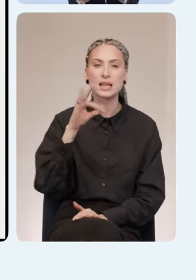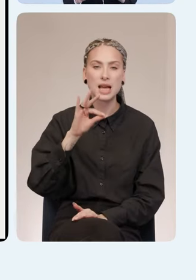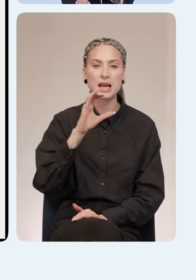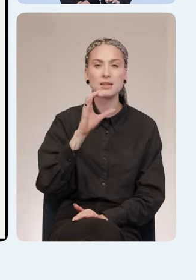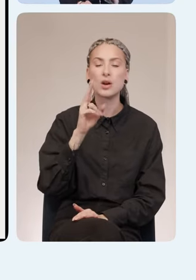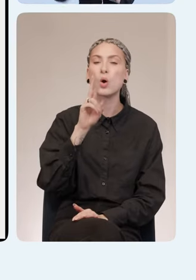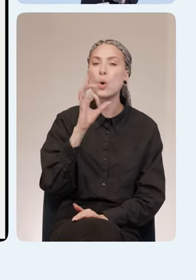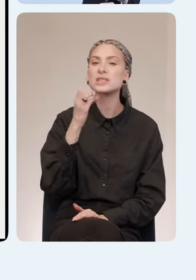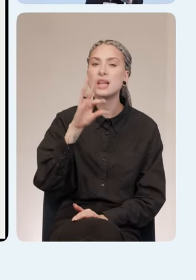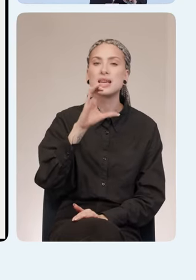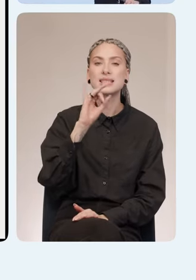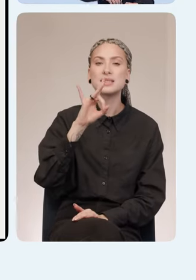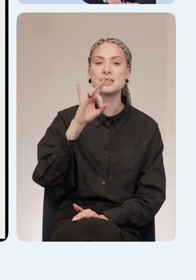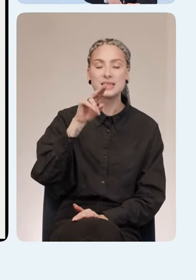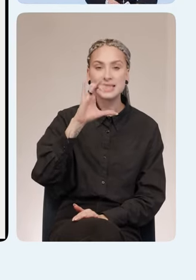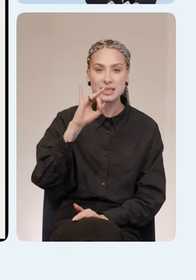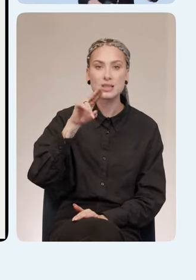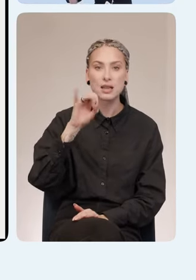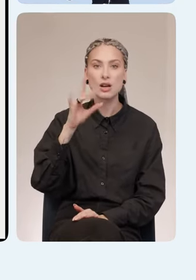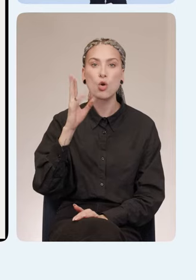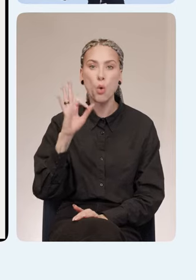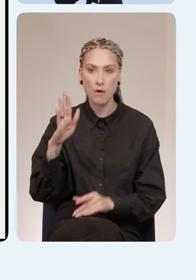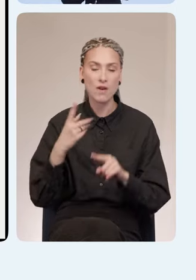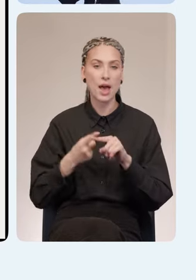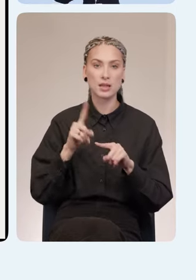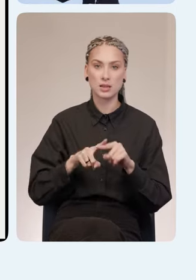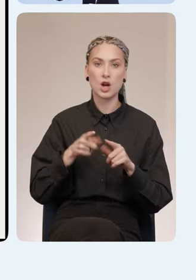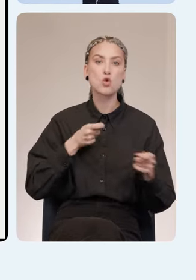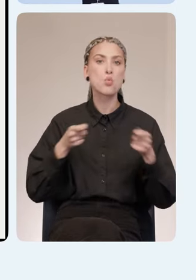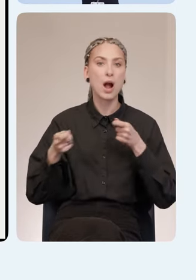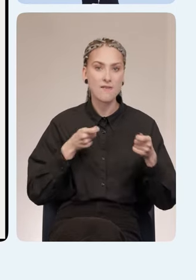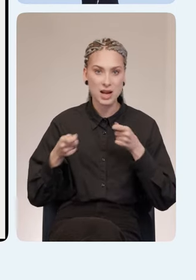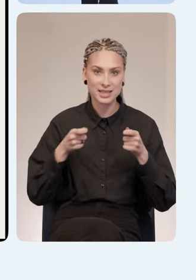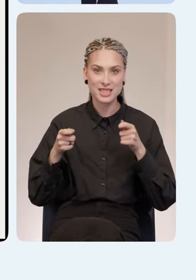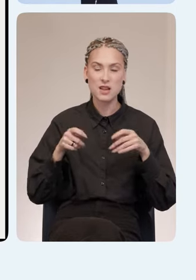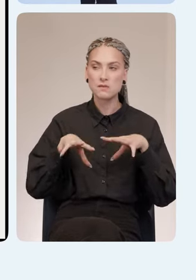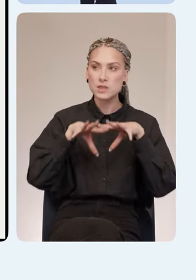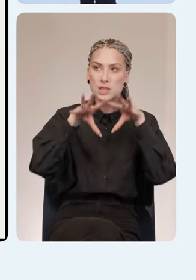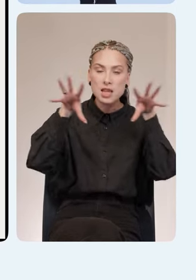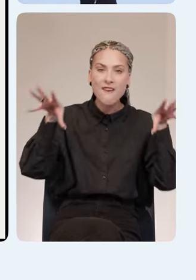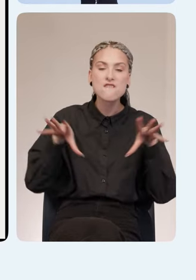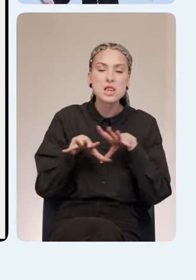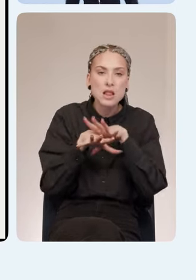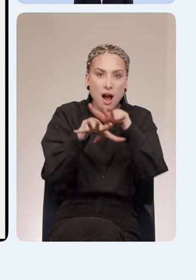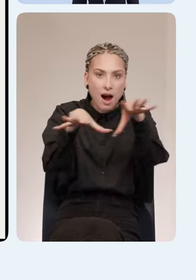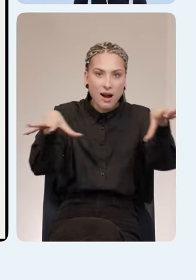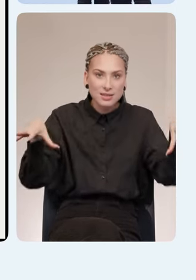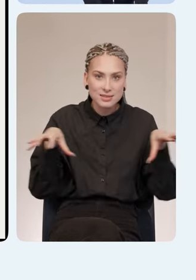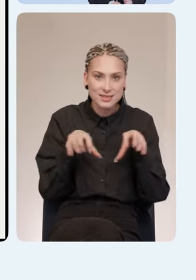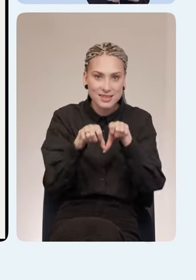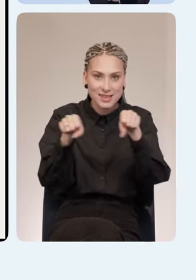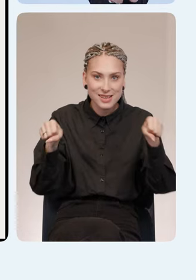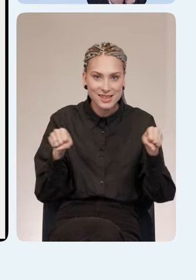Костя Сидорков – это, собственно, руководитель всего, владыка ВК-феста.